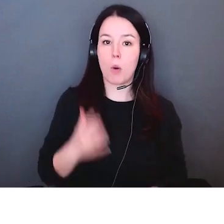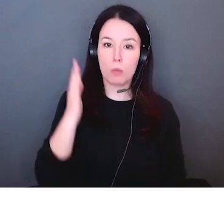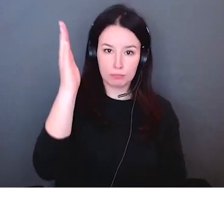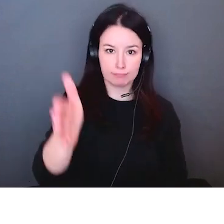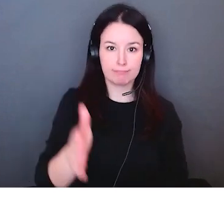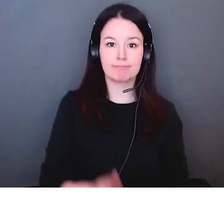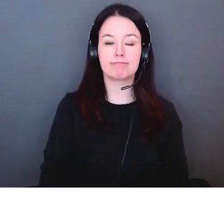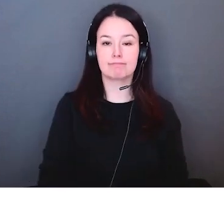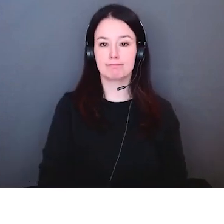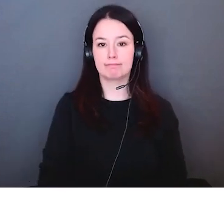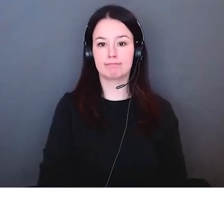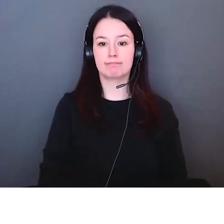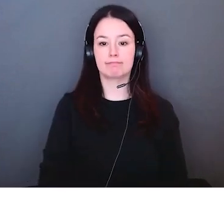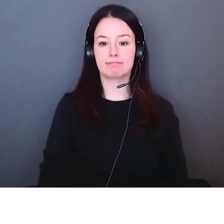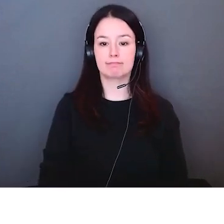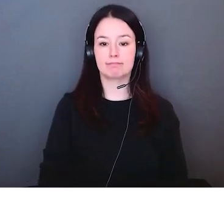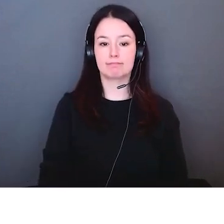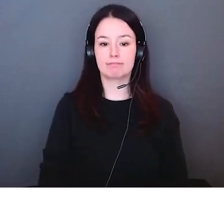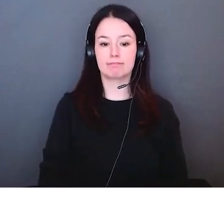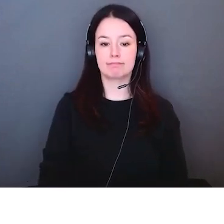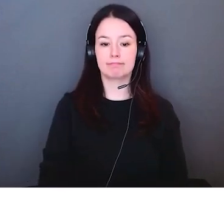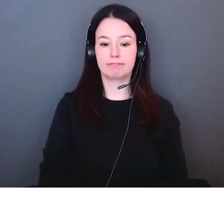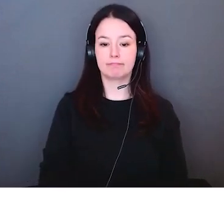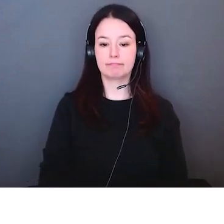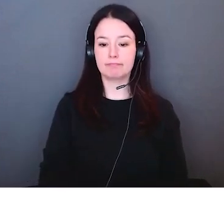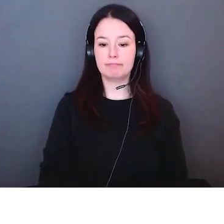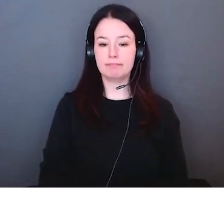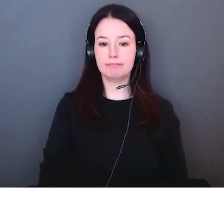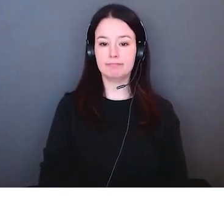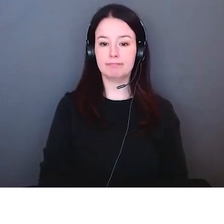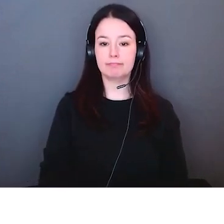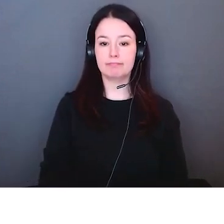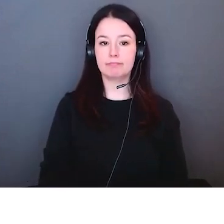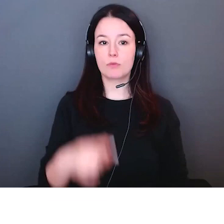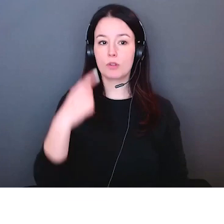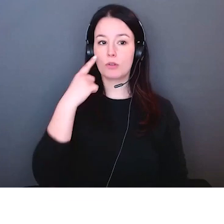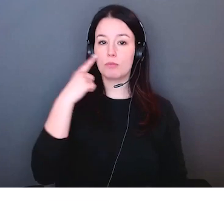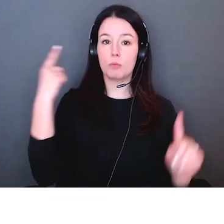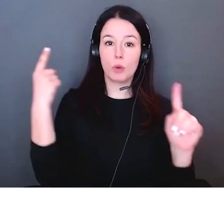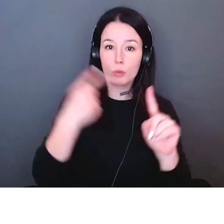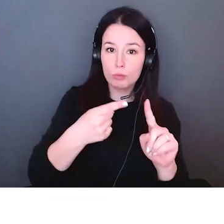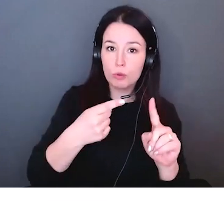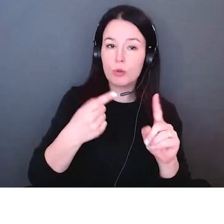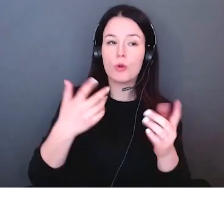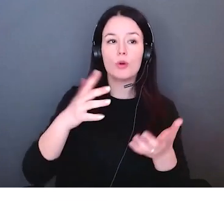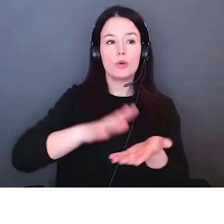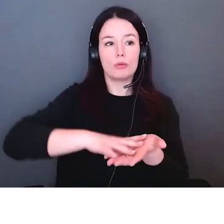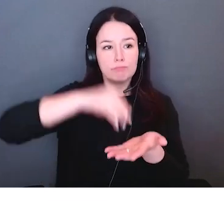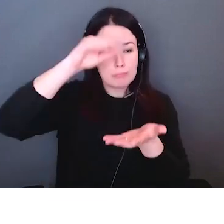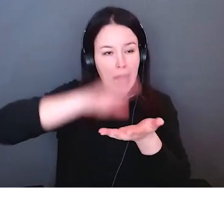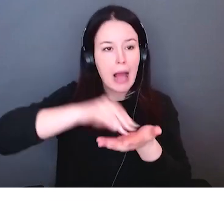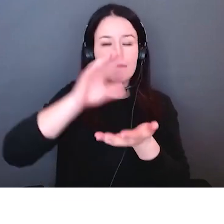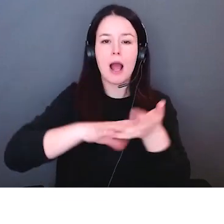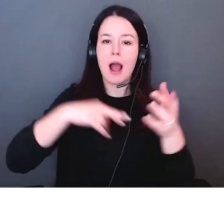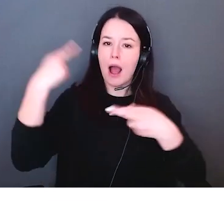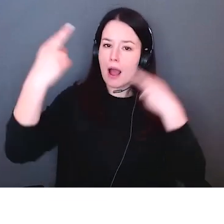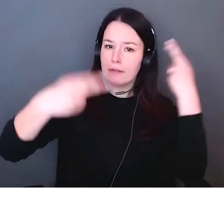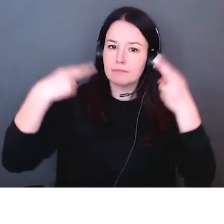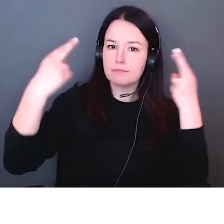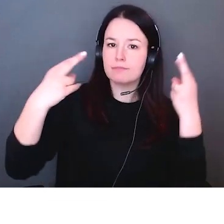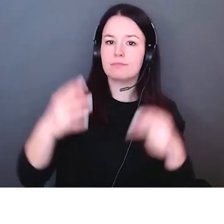donc cette session sera enregistrée et cet enregistrement sera disponible à travers